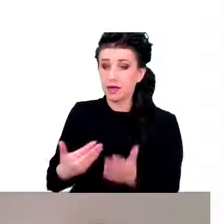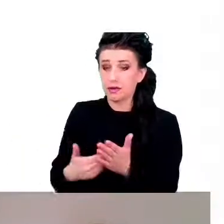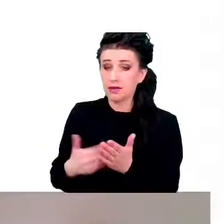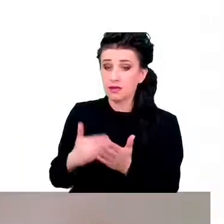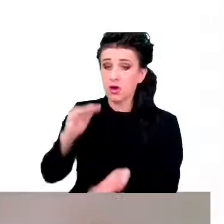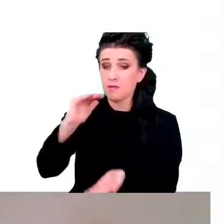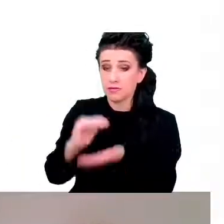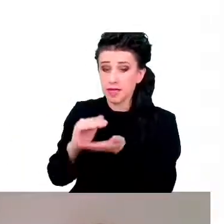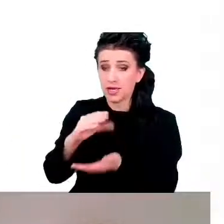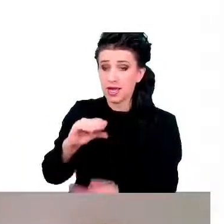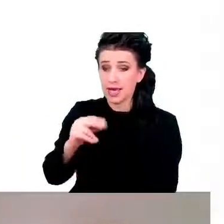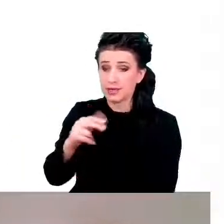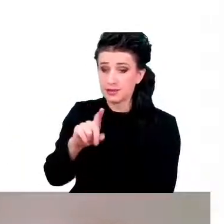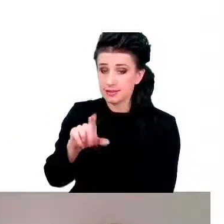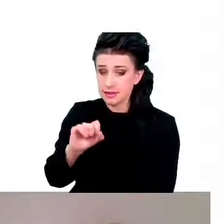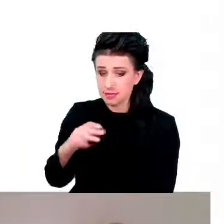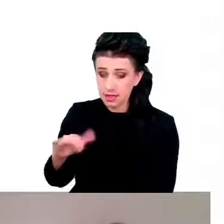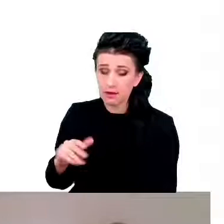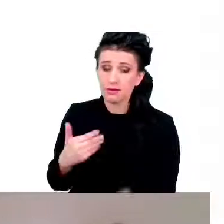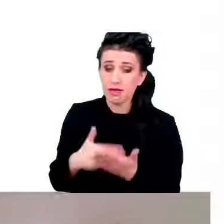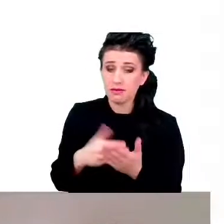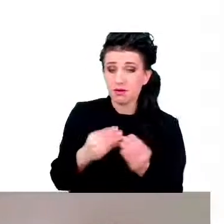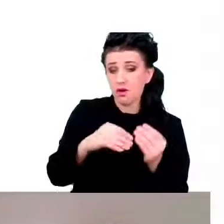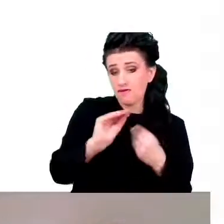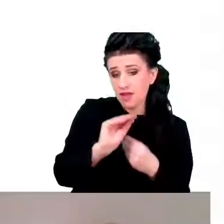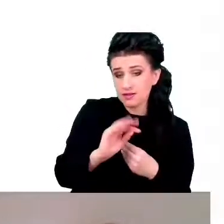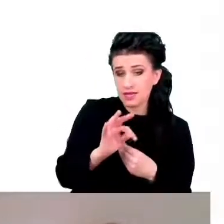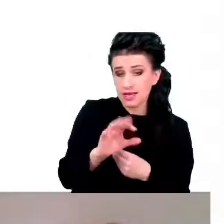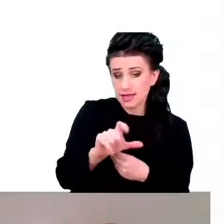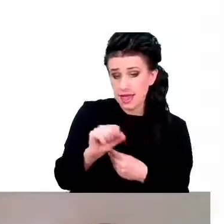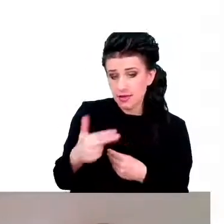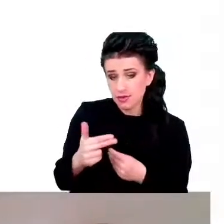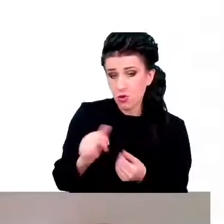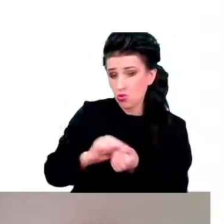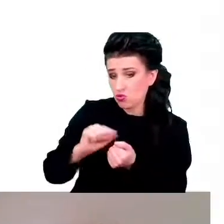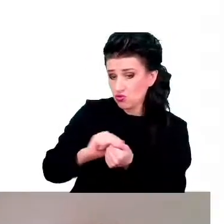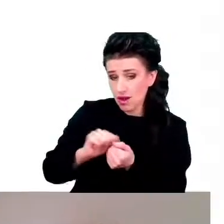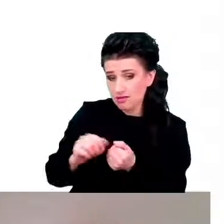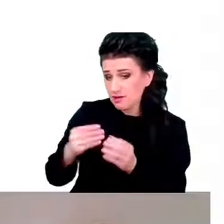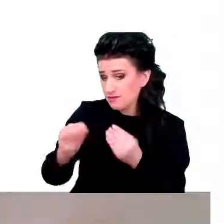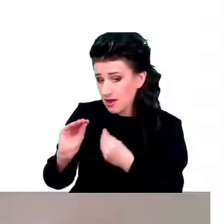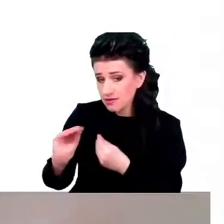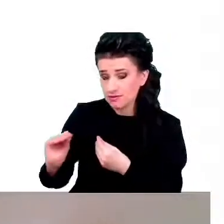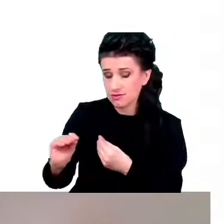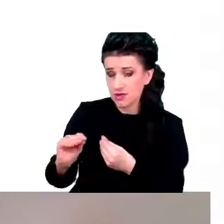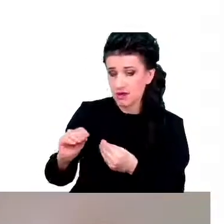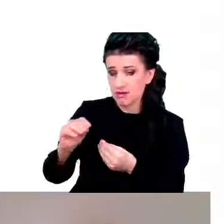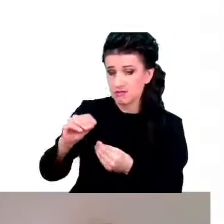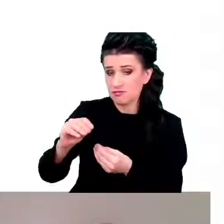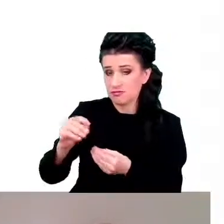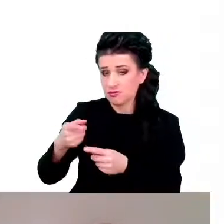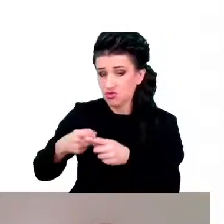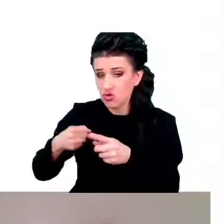reaktywnych form tlenu. Więcej reaktywnych form tlenu uszkadza jeszcze bardziej elementy komórki, co tym bardziej